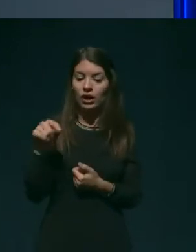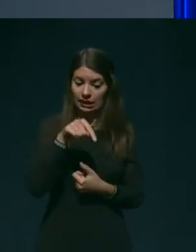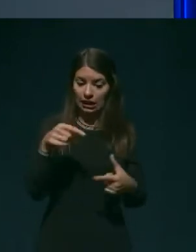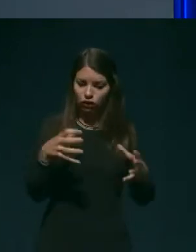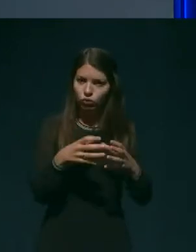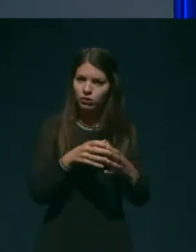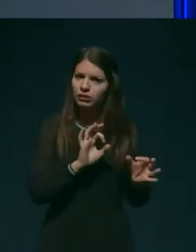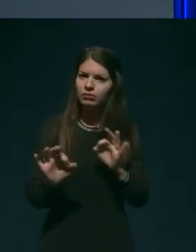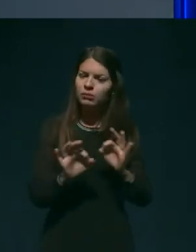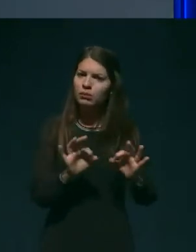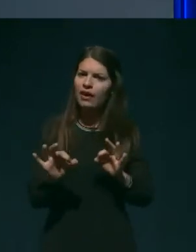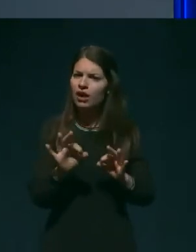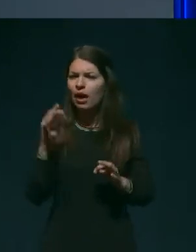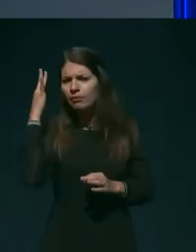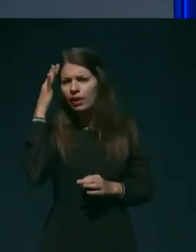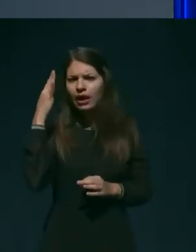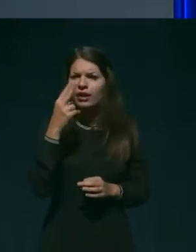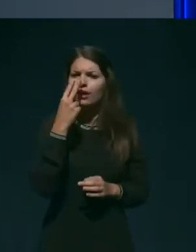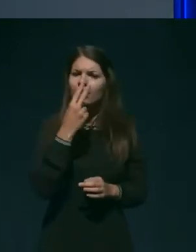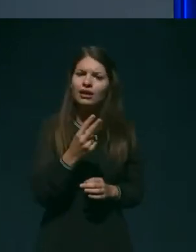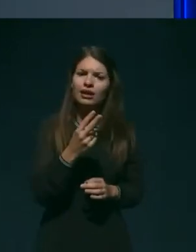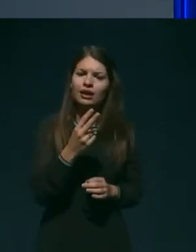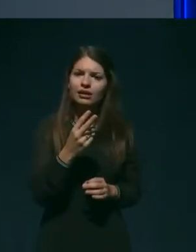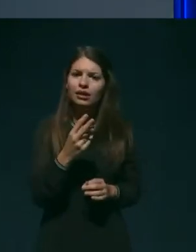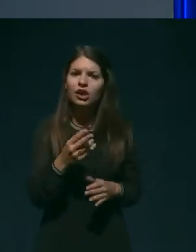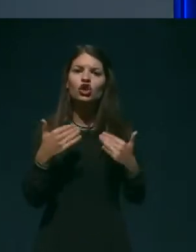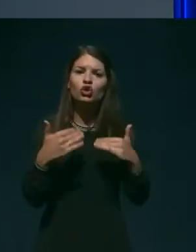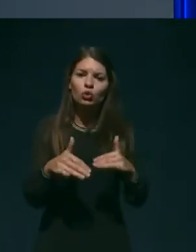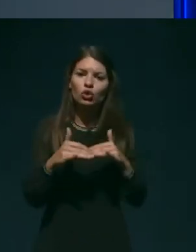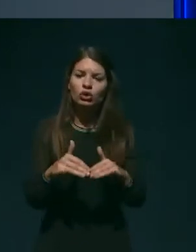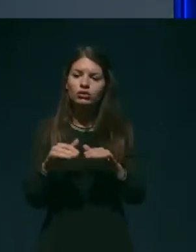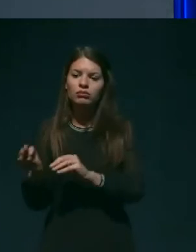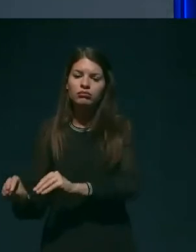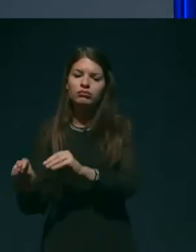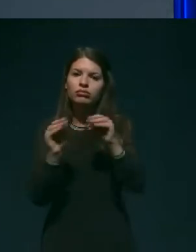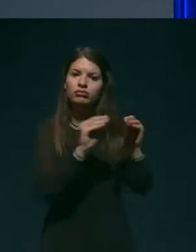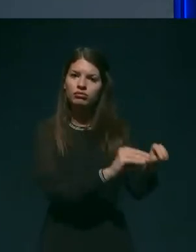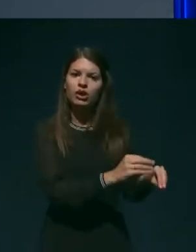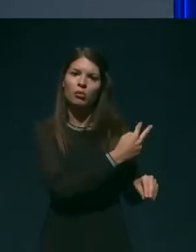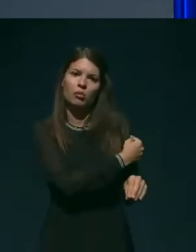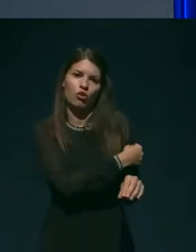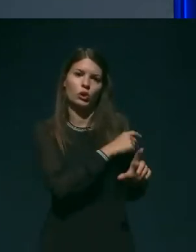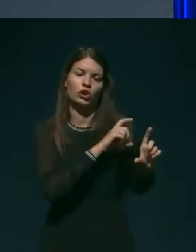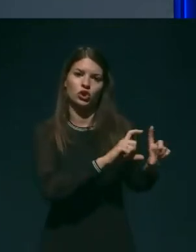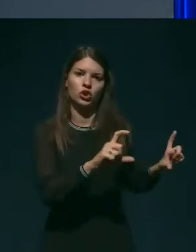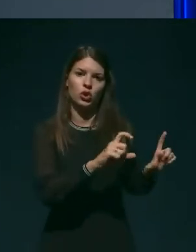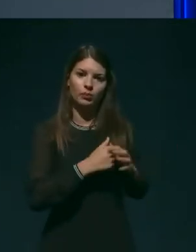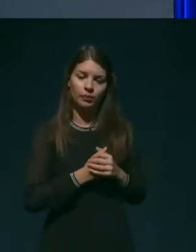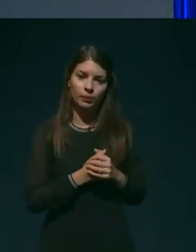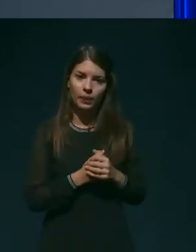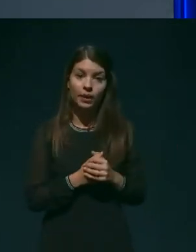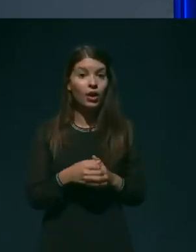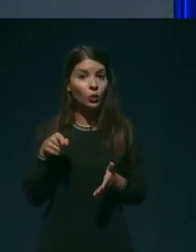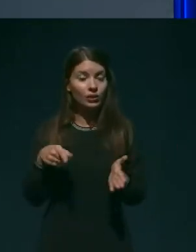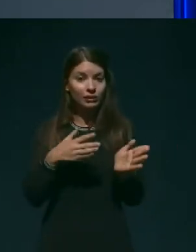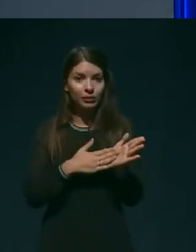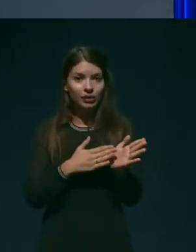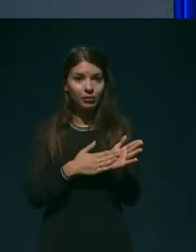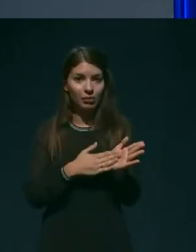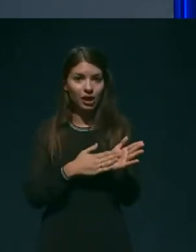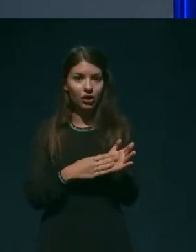mnenje o utemeljenosti napotovanja na bolnišnično oskrbo. V tem primeru je šlo za